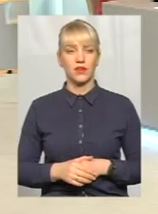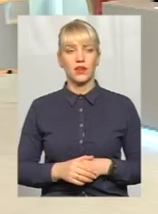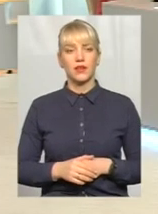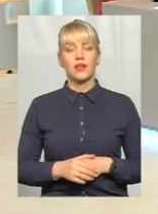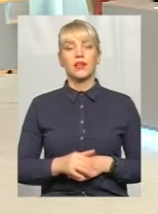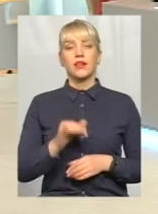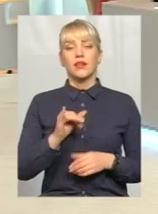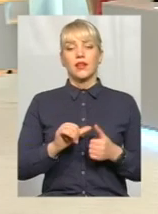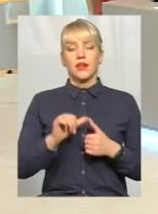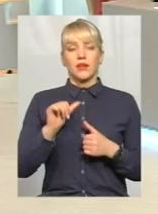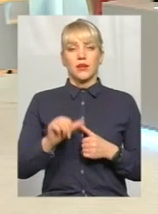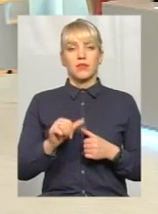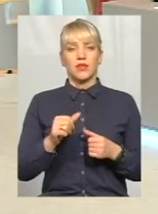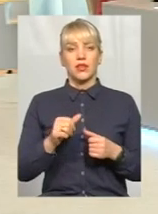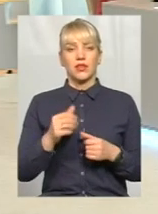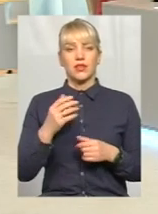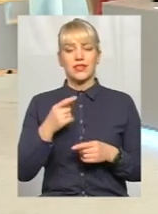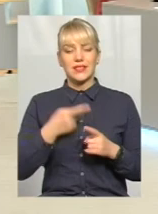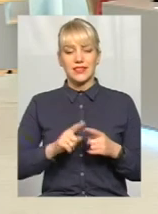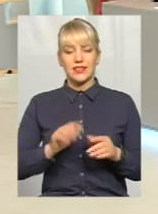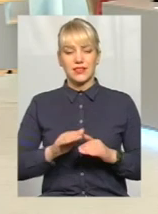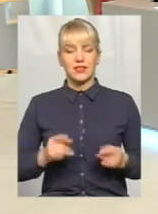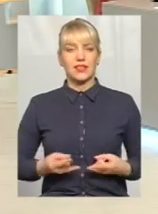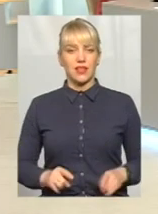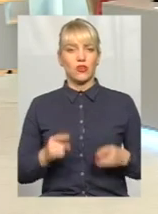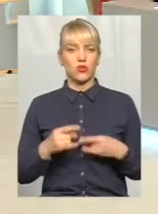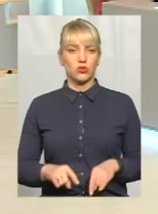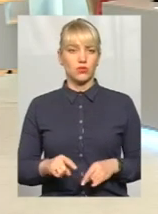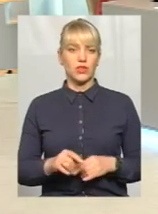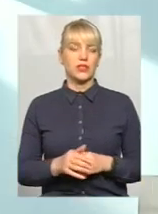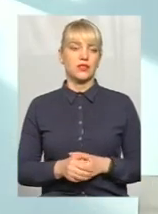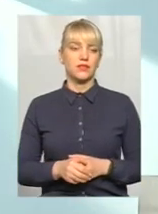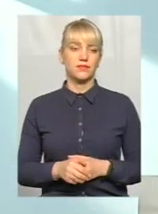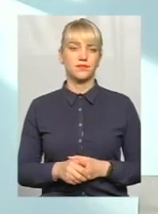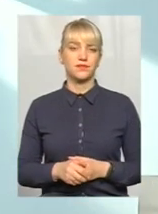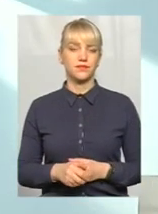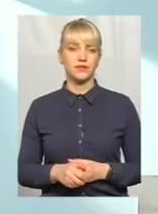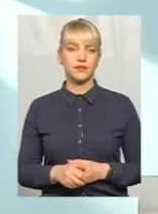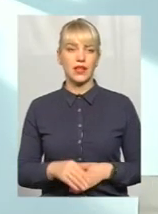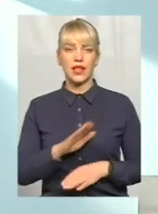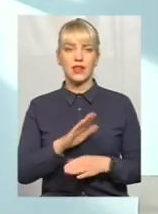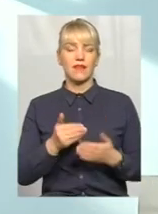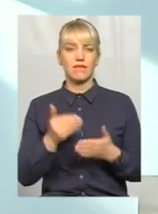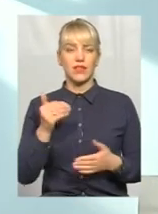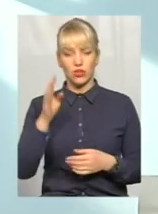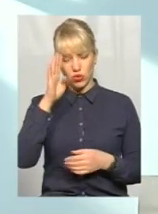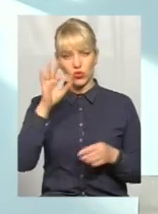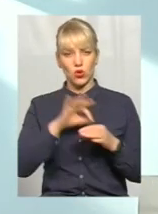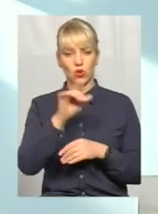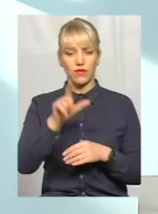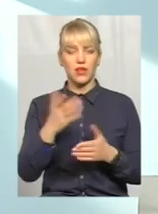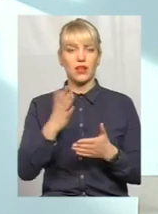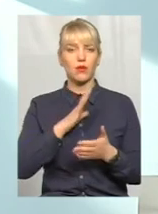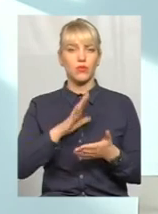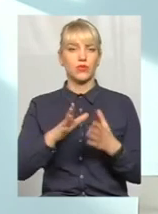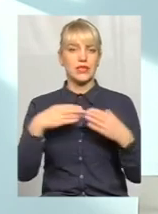Більше того, що, кажу, ці діти, вони народжувалися не від чоловіка, з яким вона була